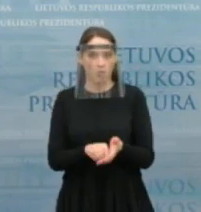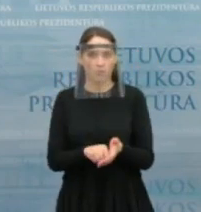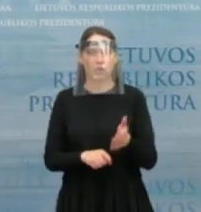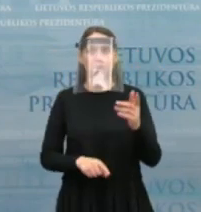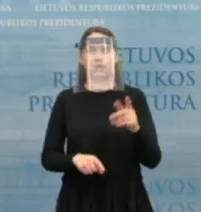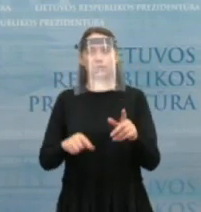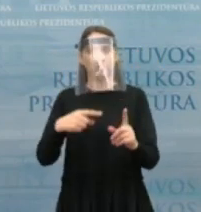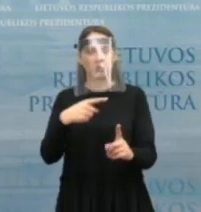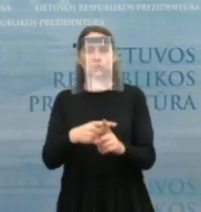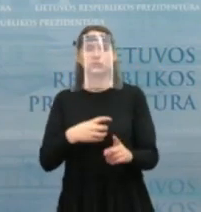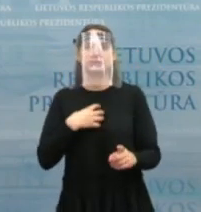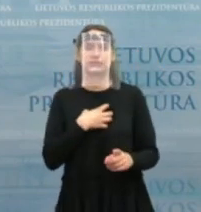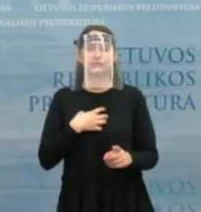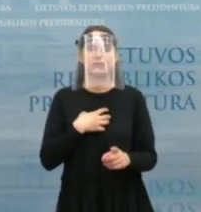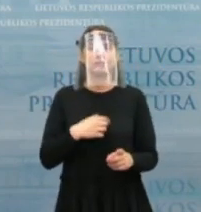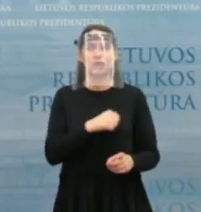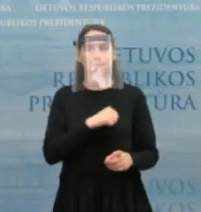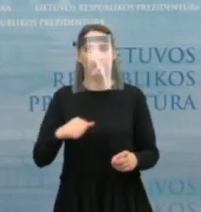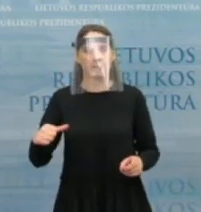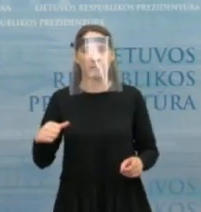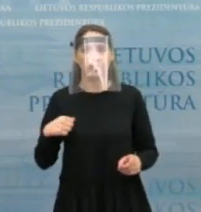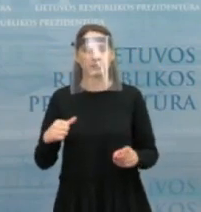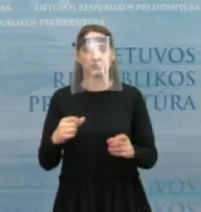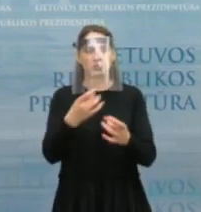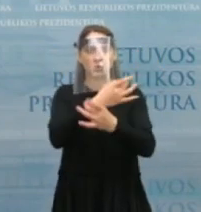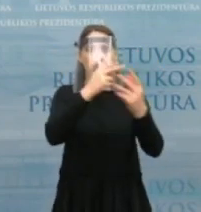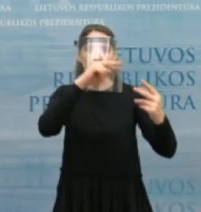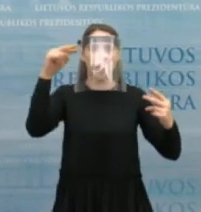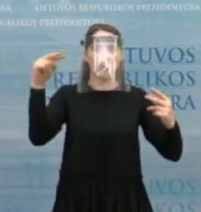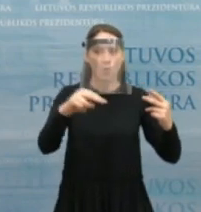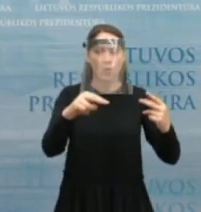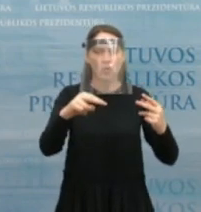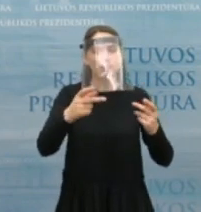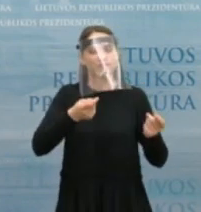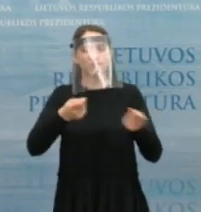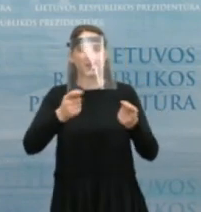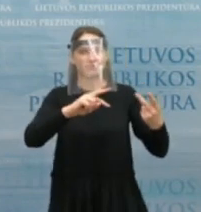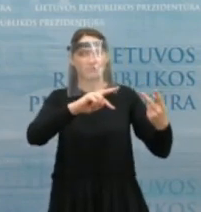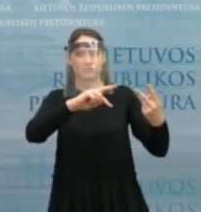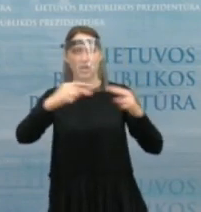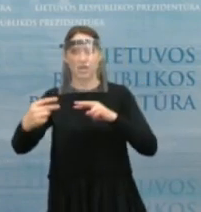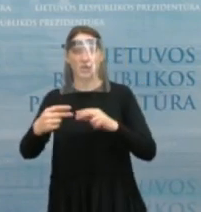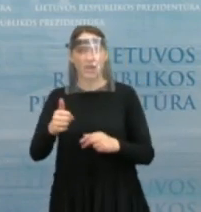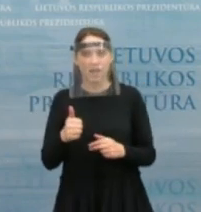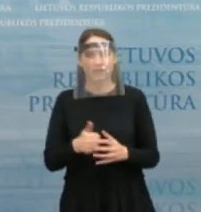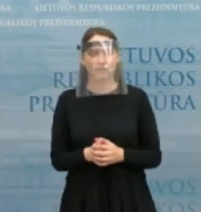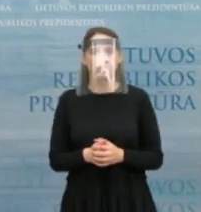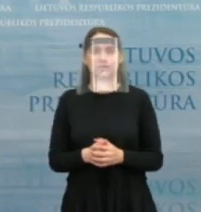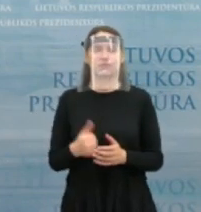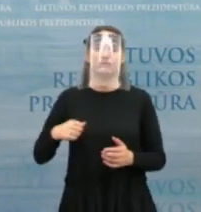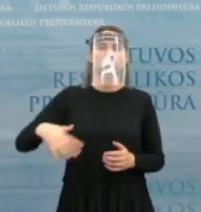politinio svorio ir įtakos, kad galėtų keisti požiūrį kultūrą į tai, kad yra kiekvieno iš mūsų, tuo pačiu visos